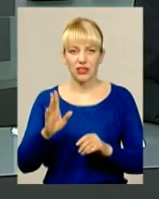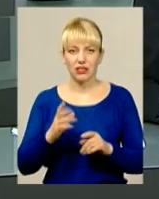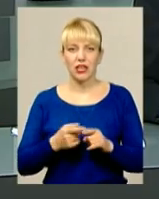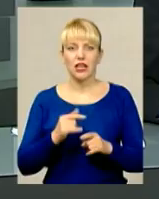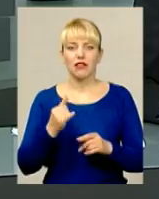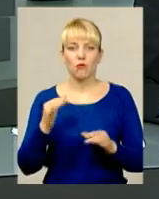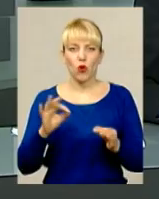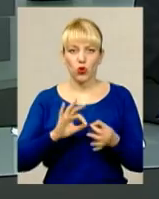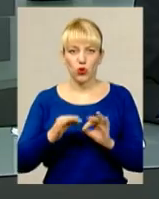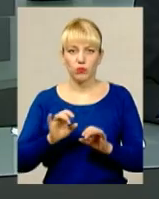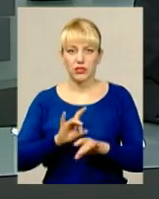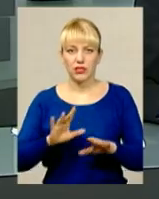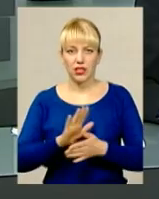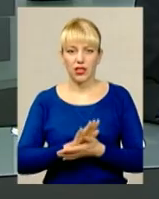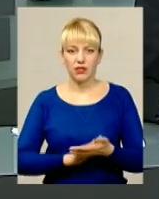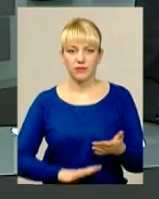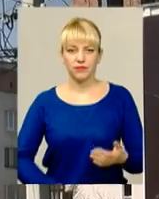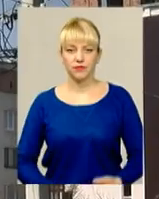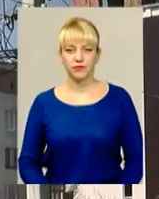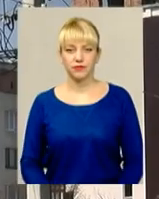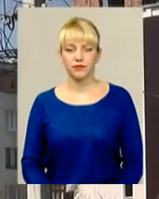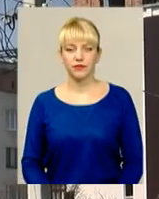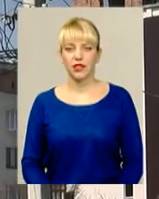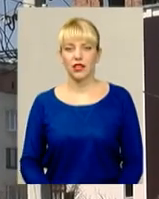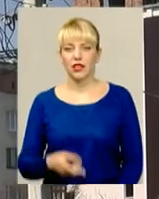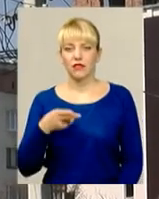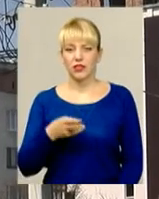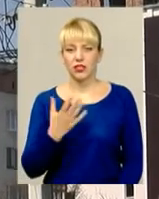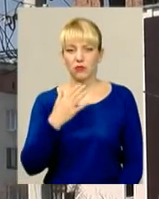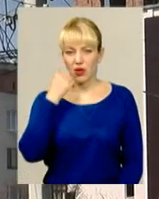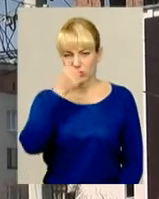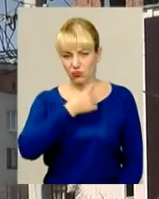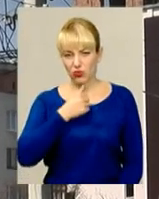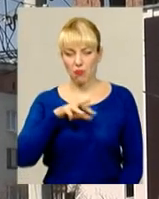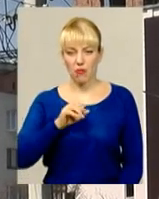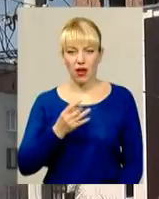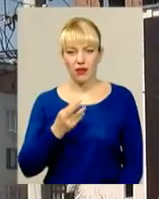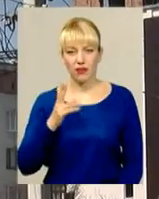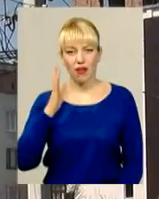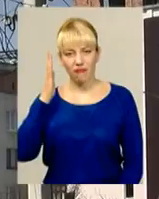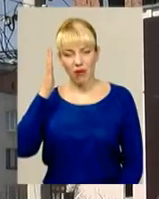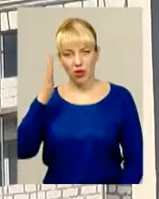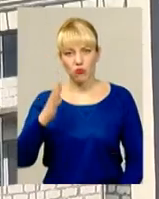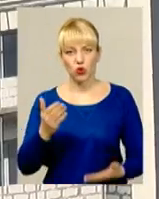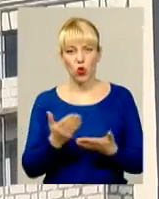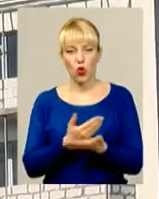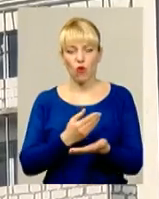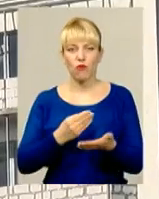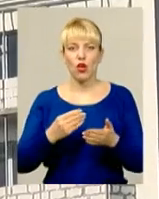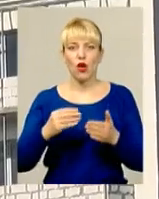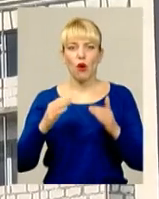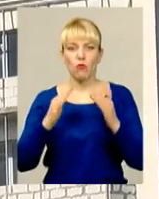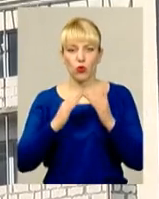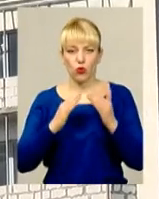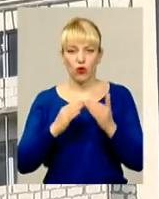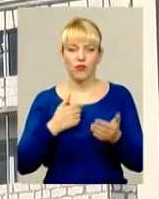Всі подробиці далі у сюжеті. Ще у 2005 році пані Марія у майбутній новобудові придбала дві квартири –